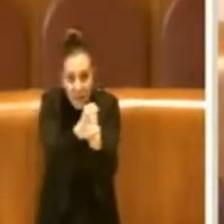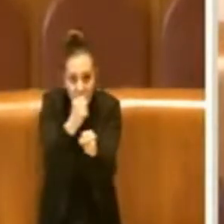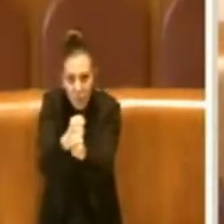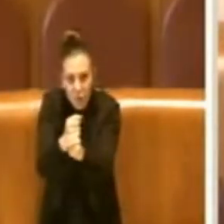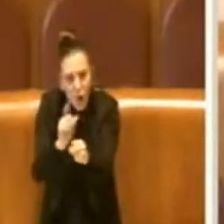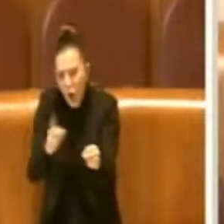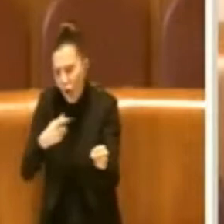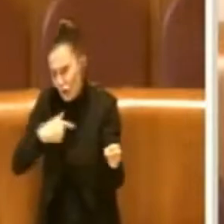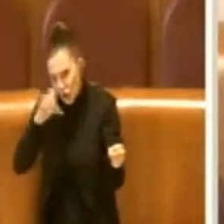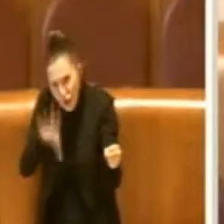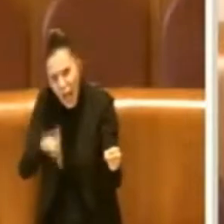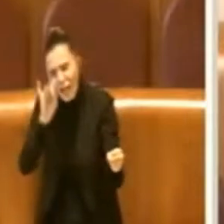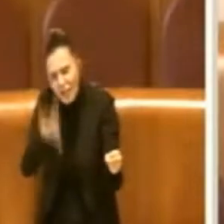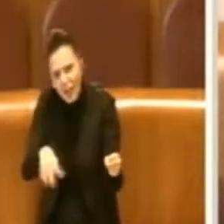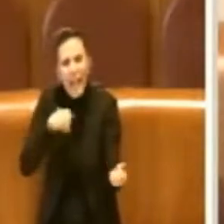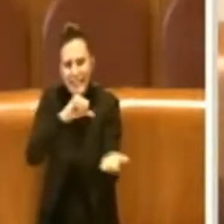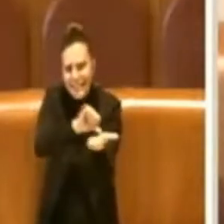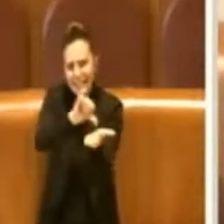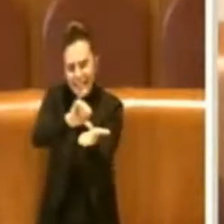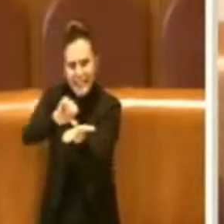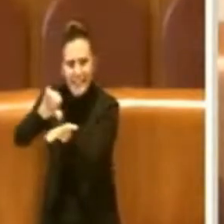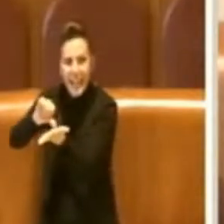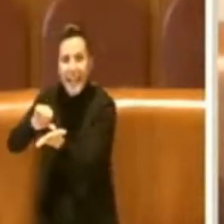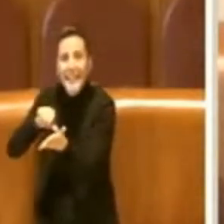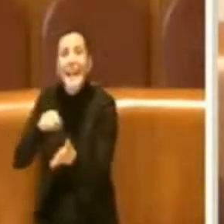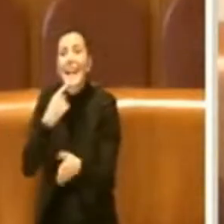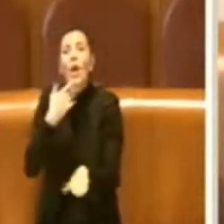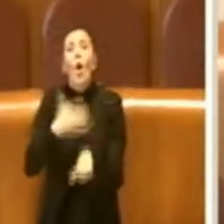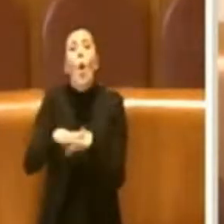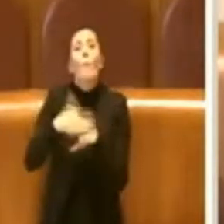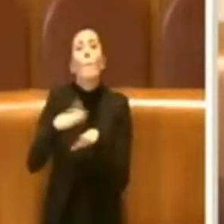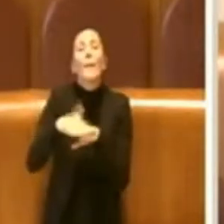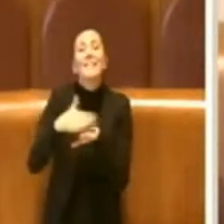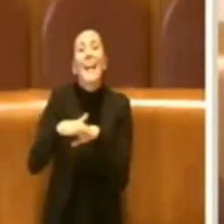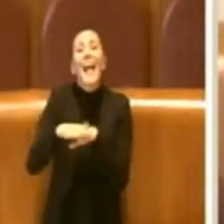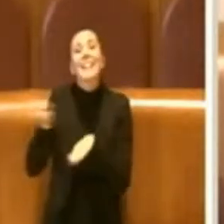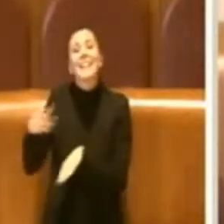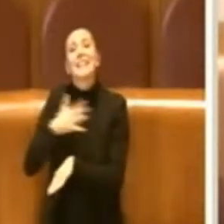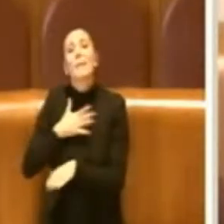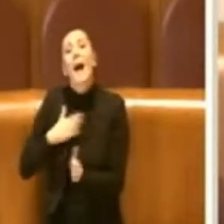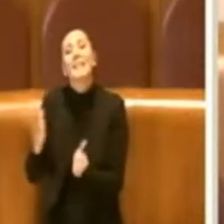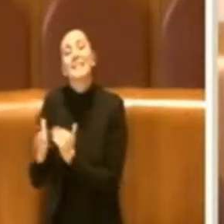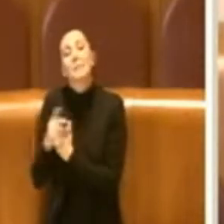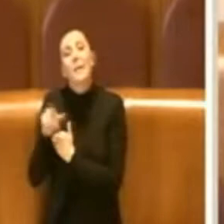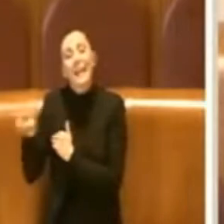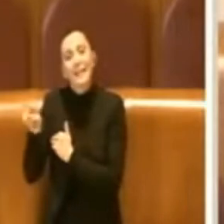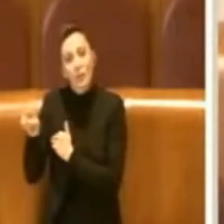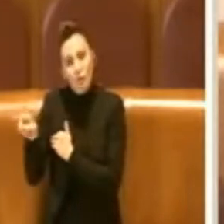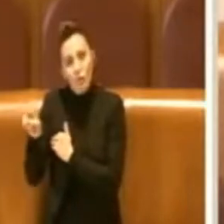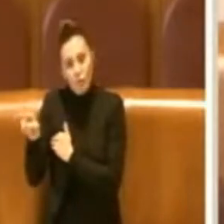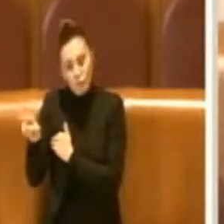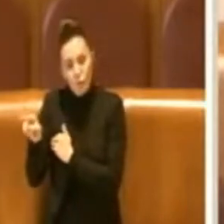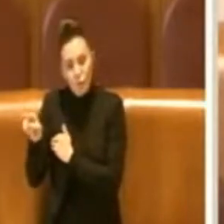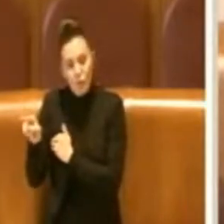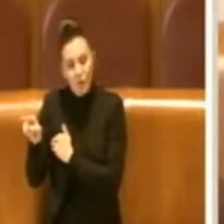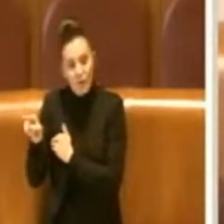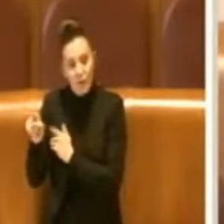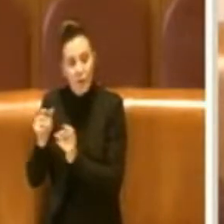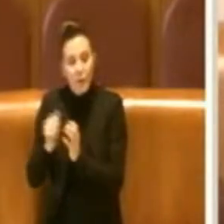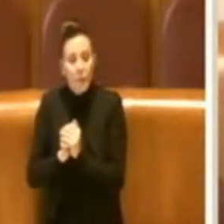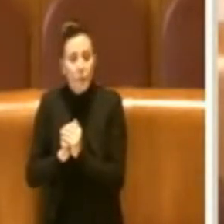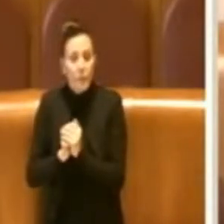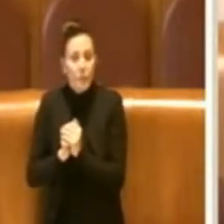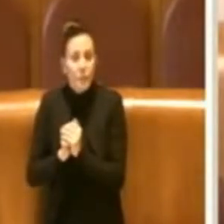efficientare ed è compito del Dipartimento competente doverlo fare. Questo è poi,